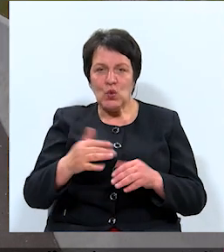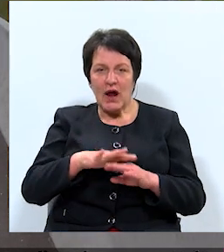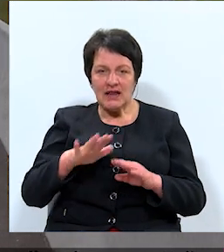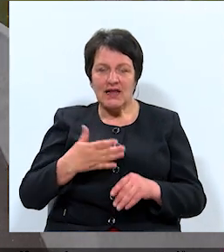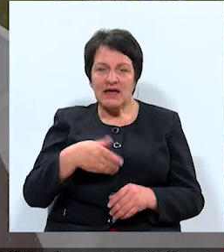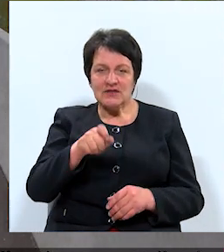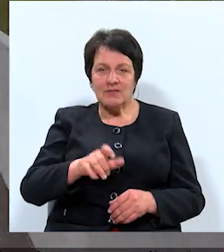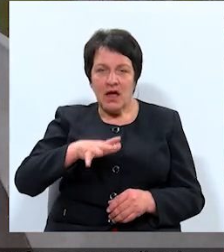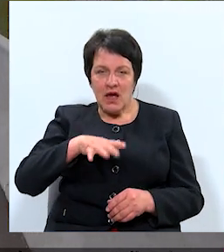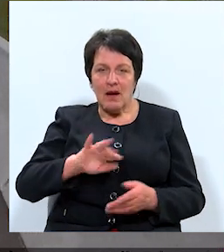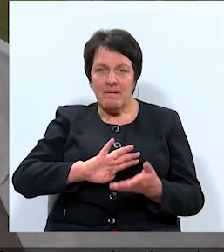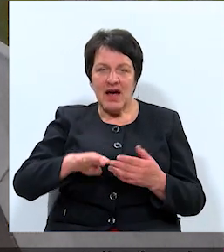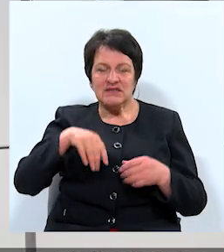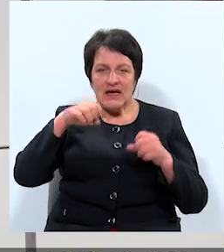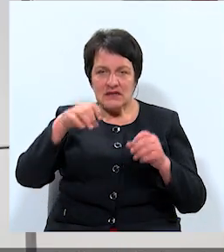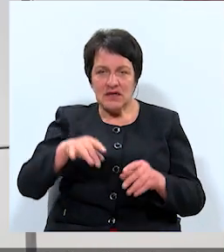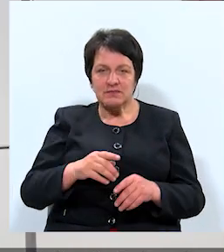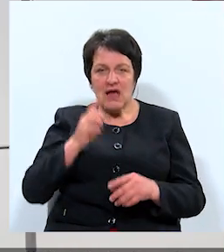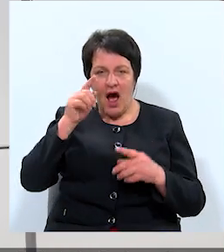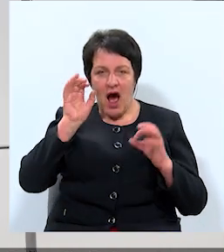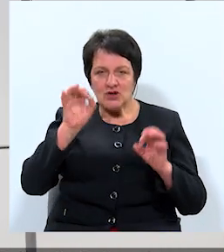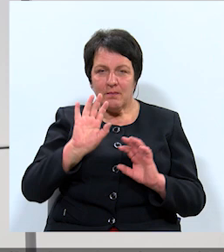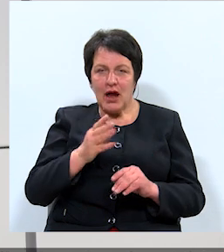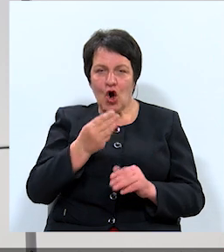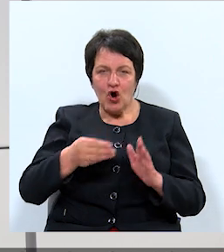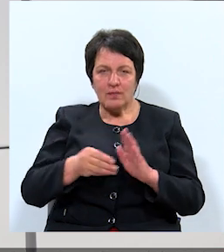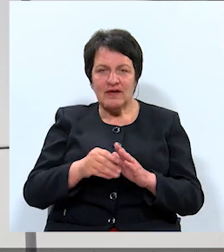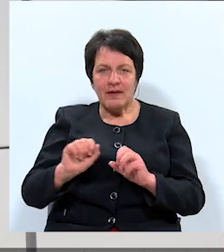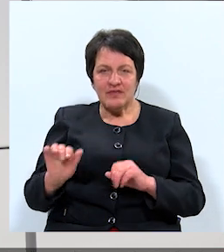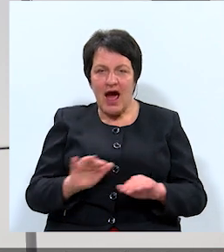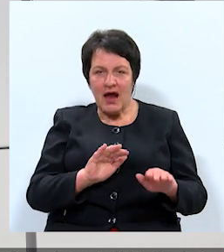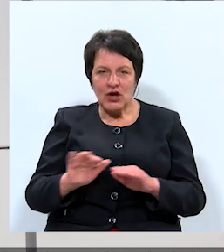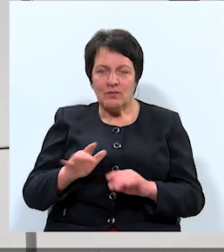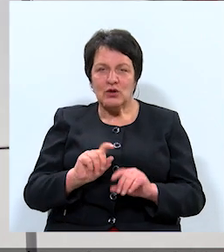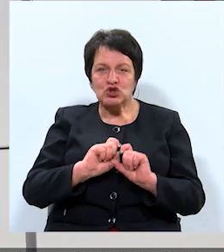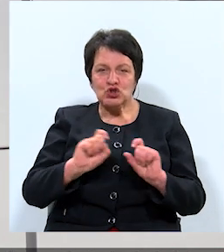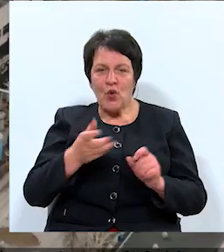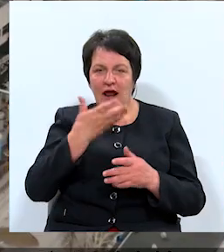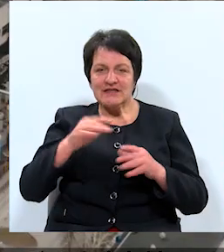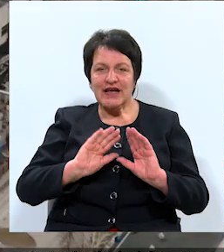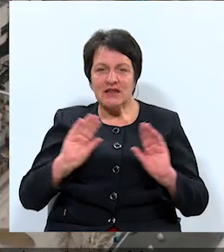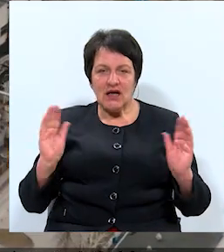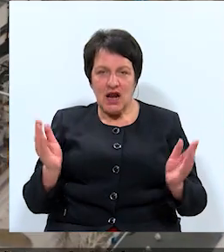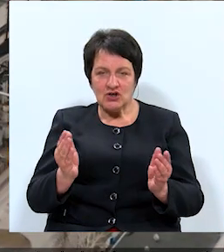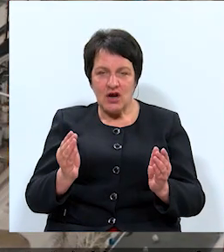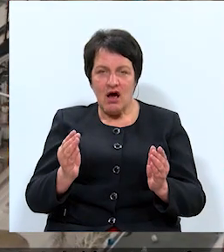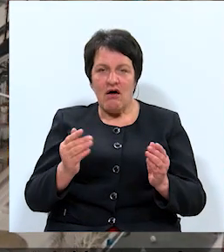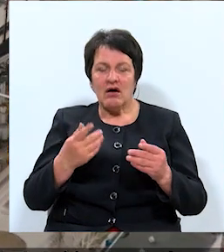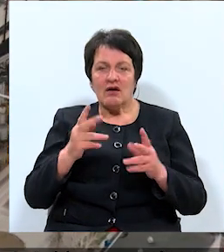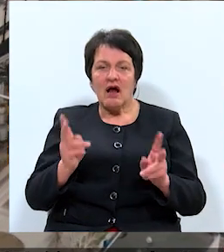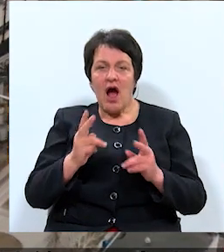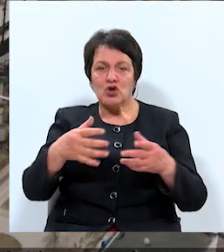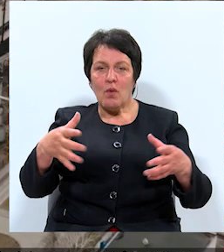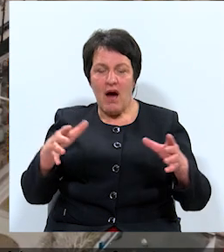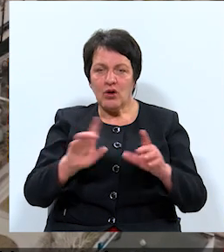iedzīvotājiem jāpaliek bez dienas gaismas, aizdomas par koruptīviem darījumiem skolas silcināšanā. Katlu māja,